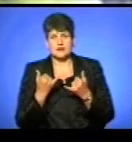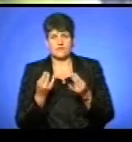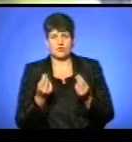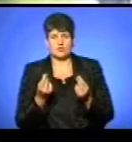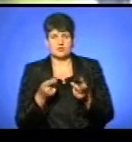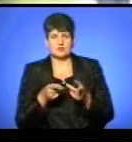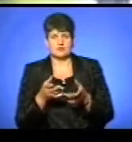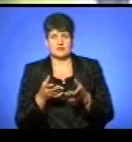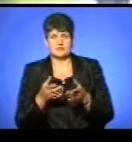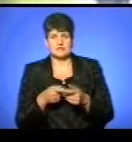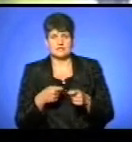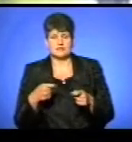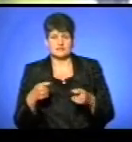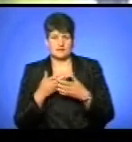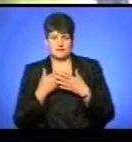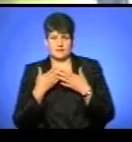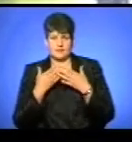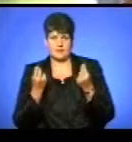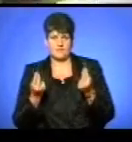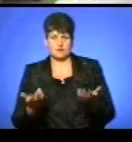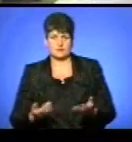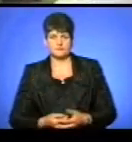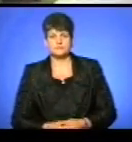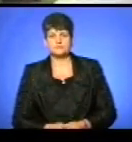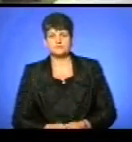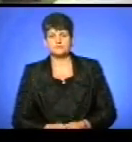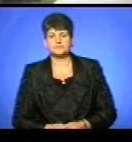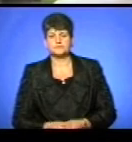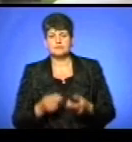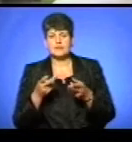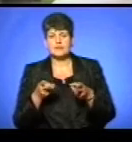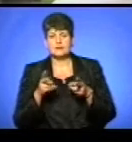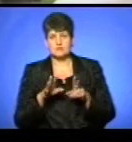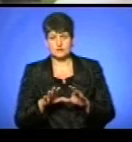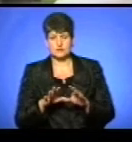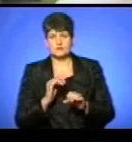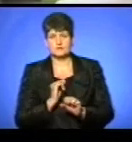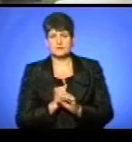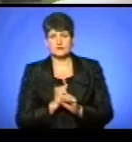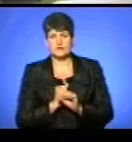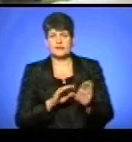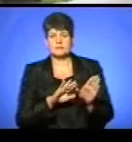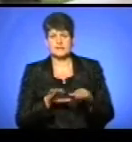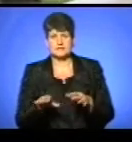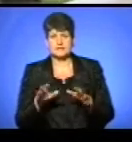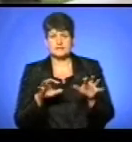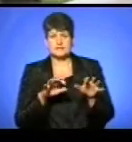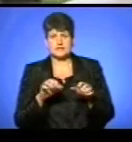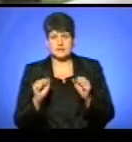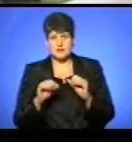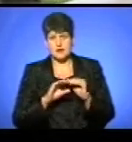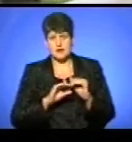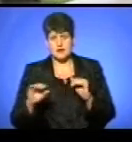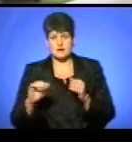затримка буде в коштах, не буде затримки в коштах. Залишилося влаштувати після зняття бордюрного камня,